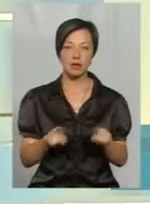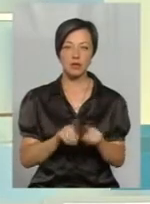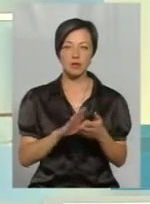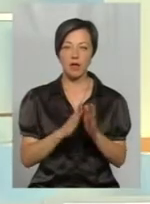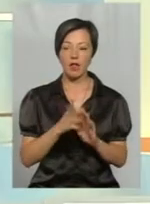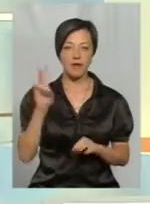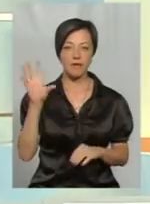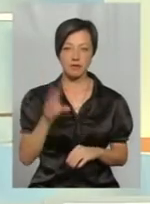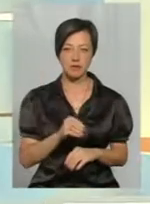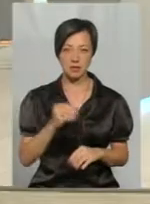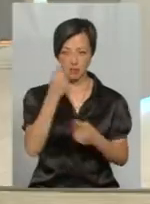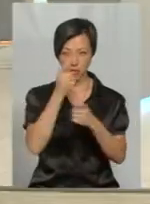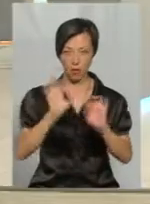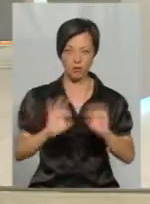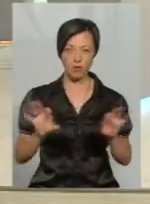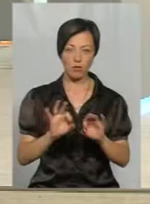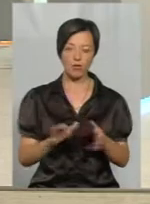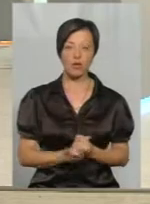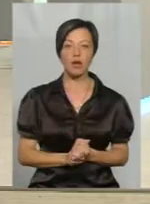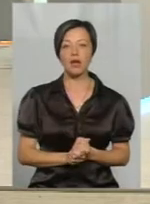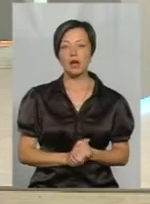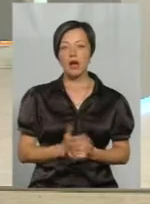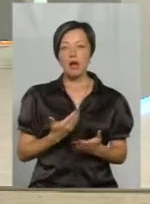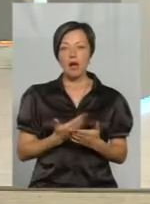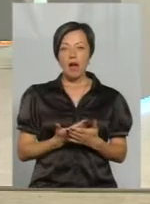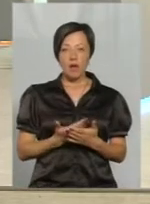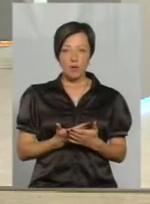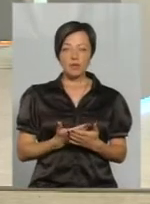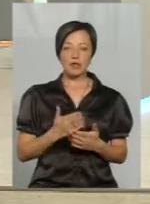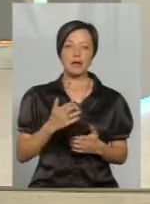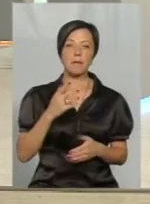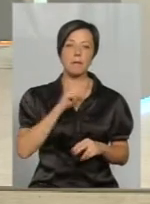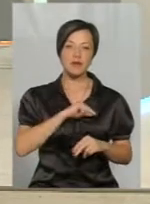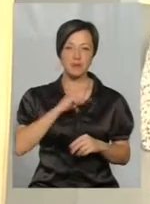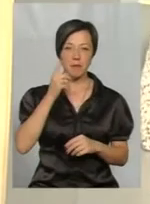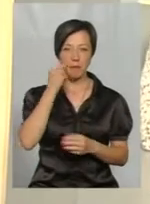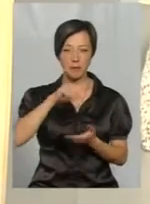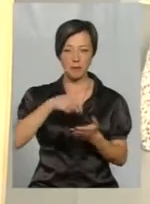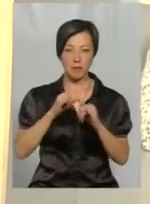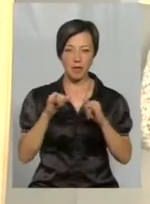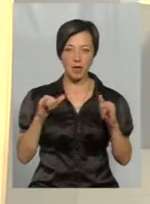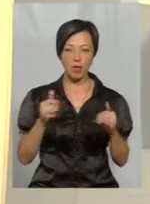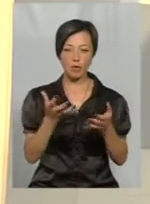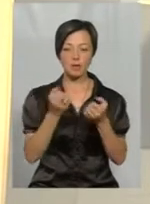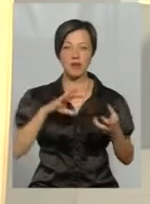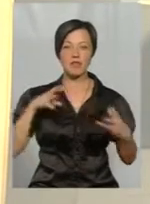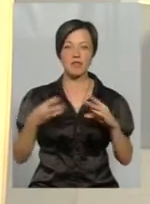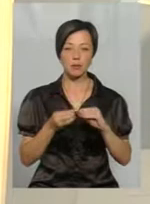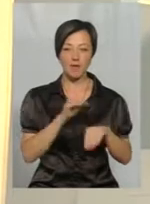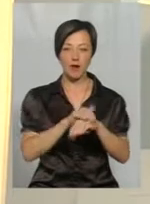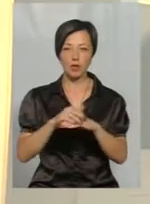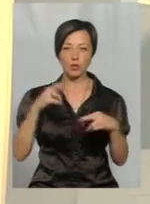всі просто проінформовані. А пасічники, які отримали від Держпродспоживслужби експертні висновки про факти отруєння, а це